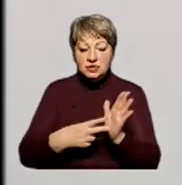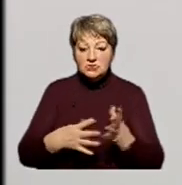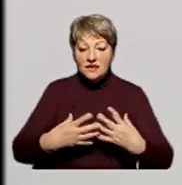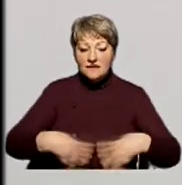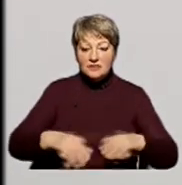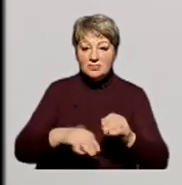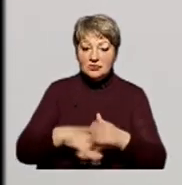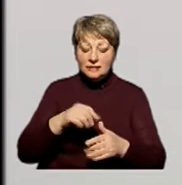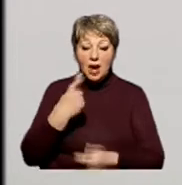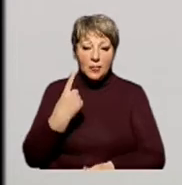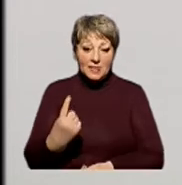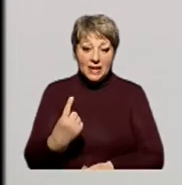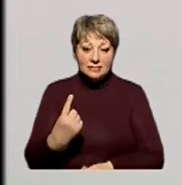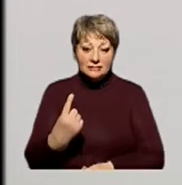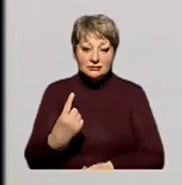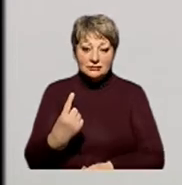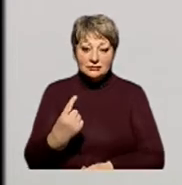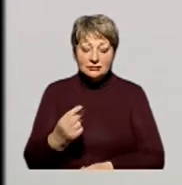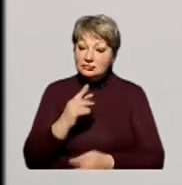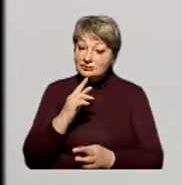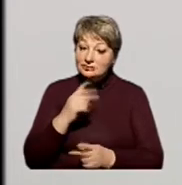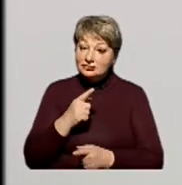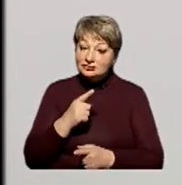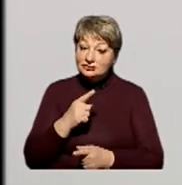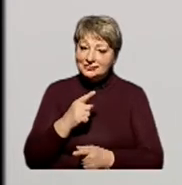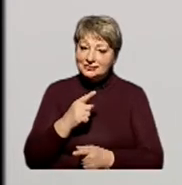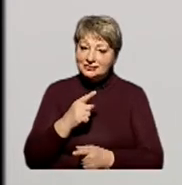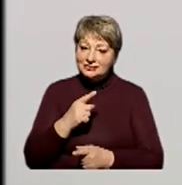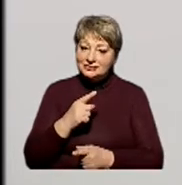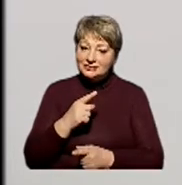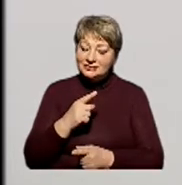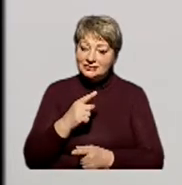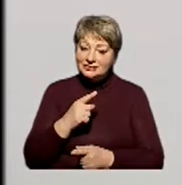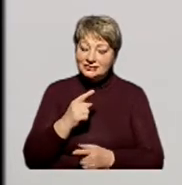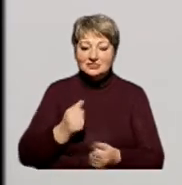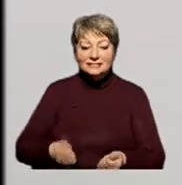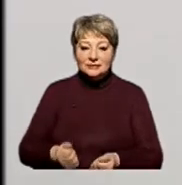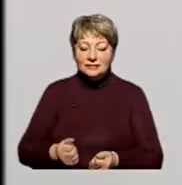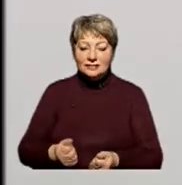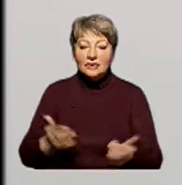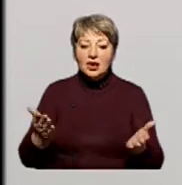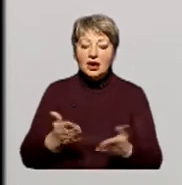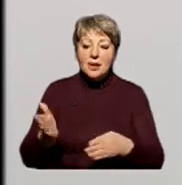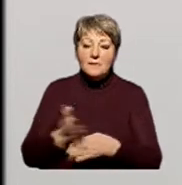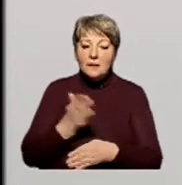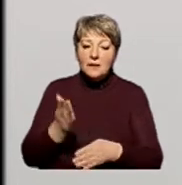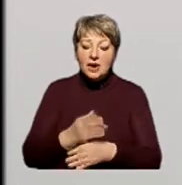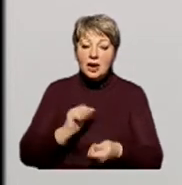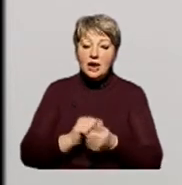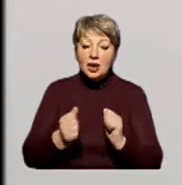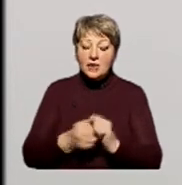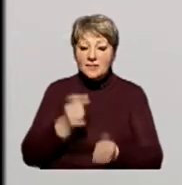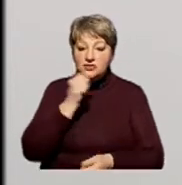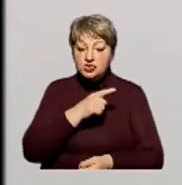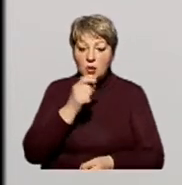окрузі? Одне. Неправильно. Києвське. Так, Кременчуцьке. Яку продукцію, що виробляють у Канаві і